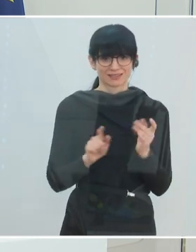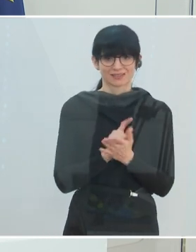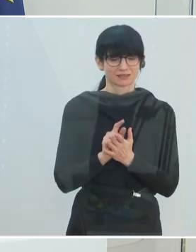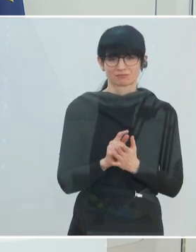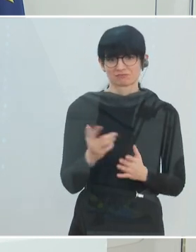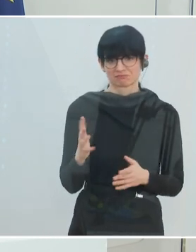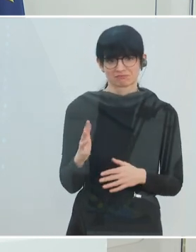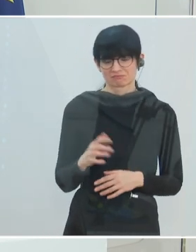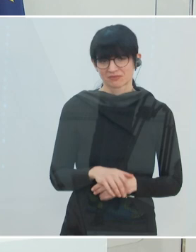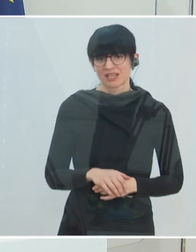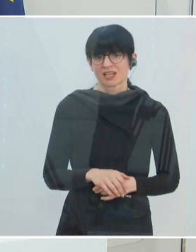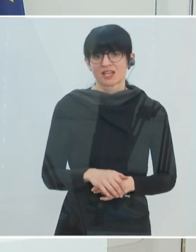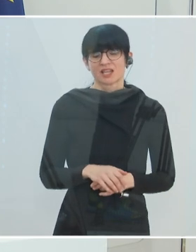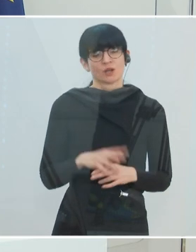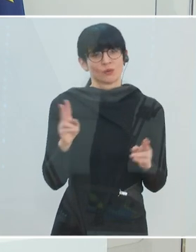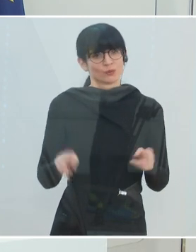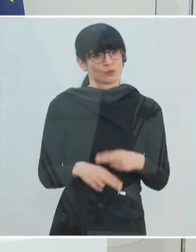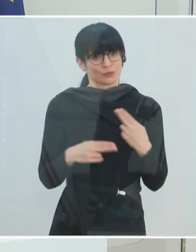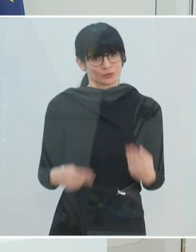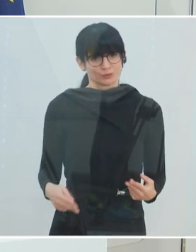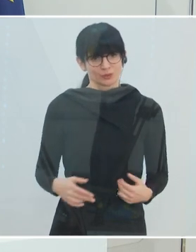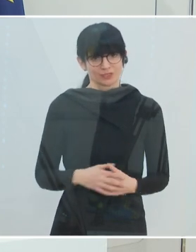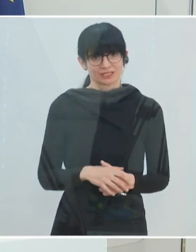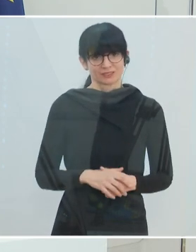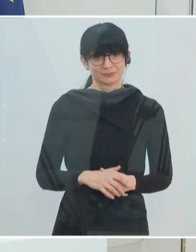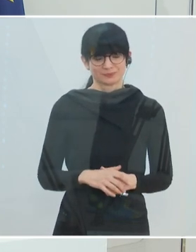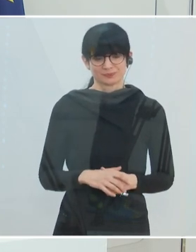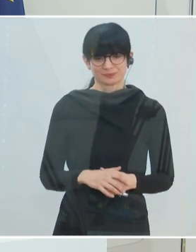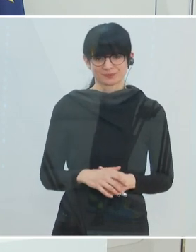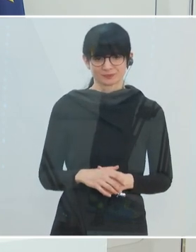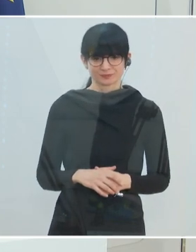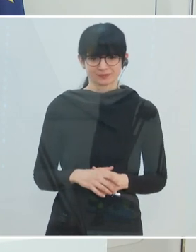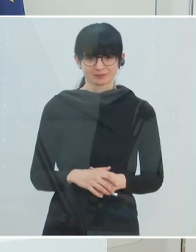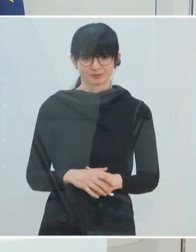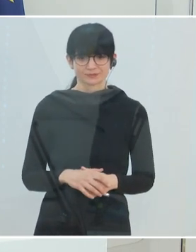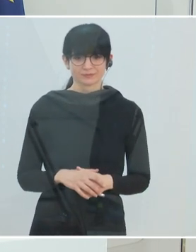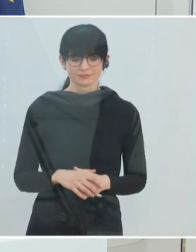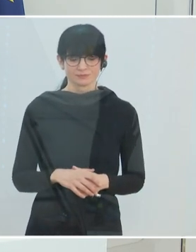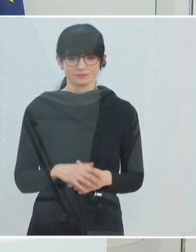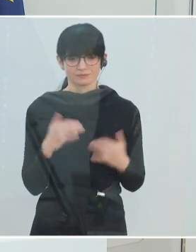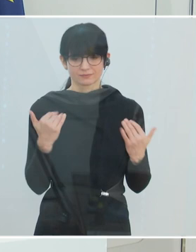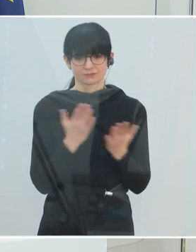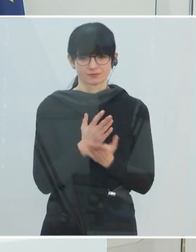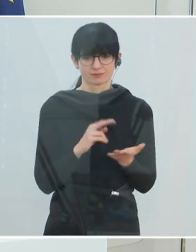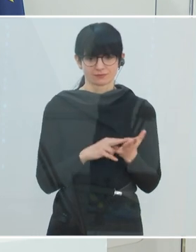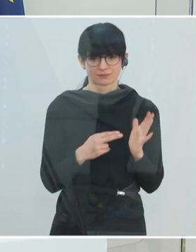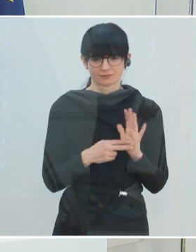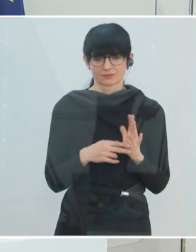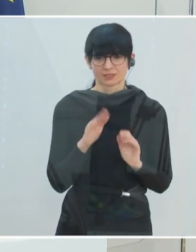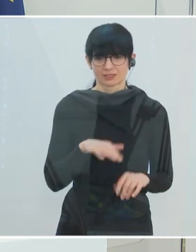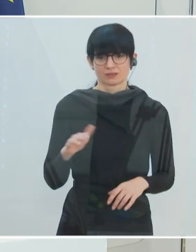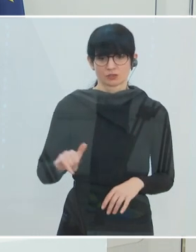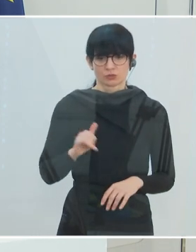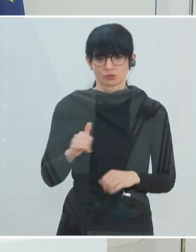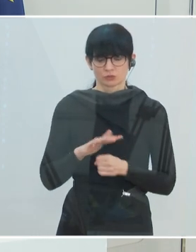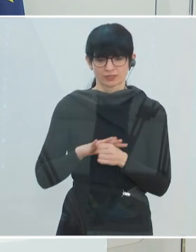angehen und auch dort überall dementsprechend schon profunde Ergebnisse bieten. Wir haben uns jetzt vorgenommen, zuerst den Kinder- und